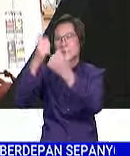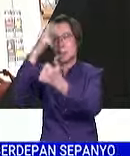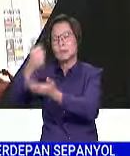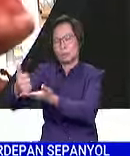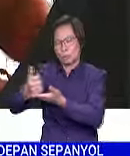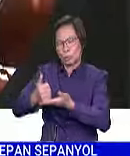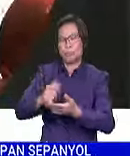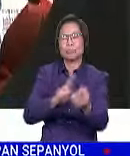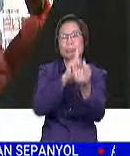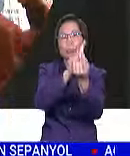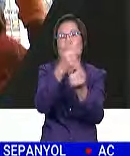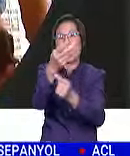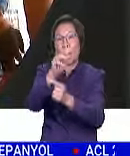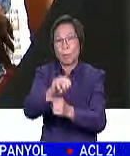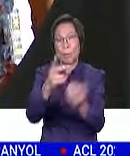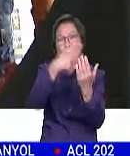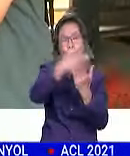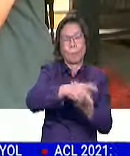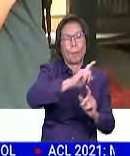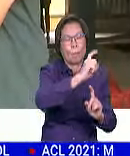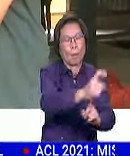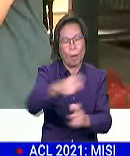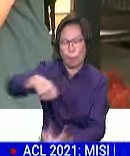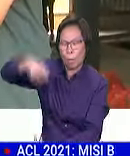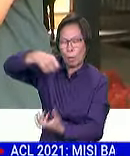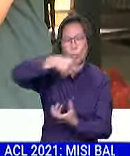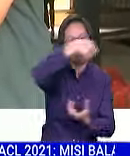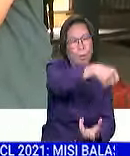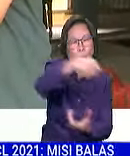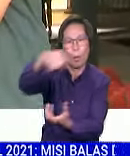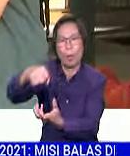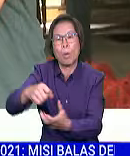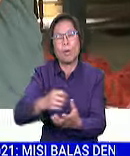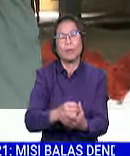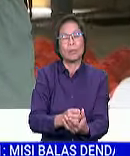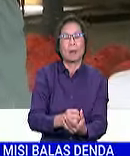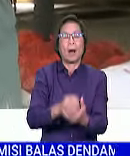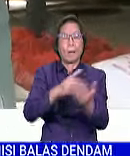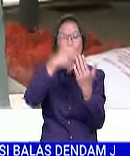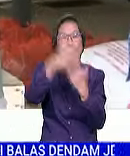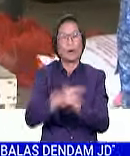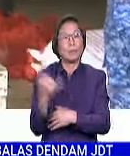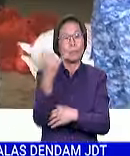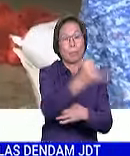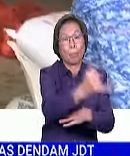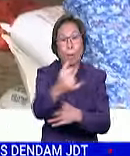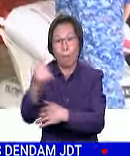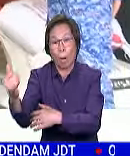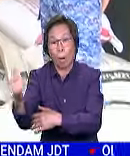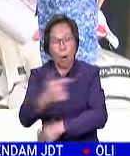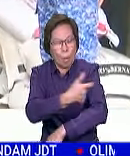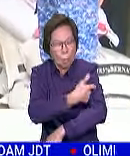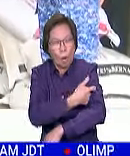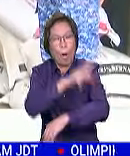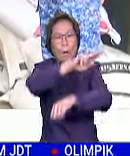Mereka ditemui RTM ketika program pengagihan bakul makanan dan program outreach vaksinasi di kampung Kalangkaman,